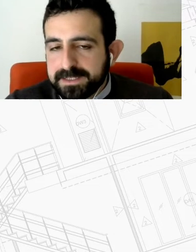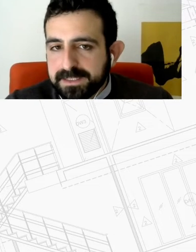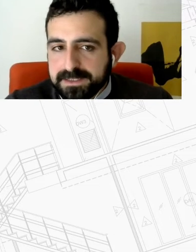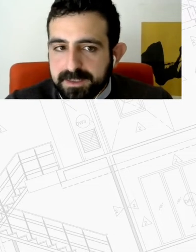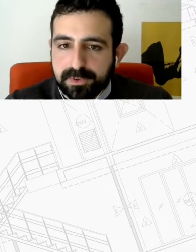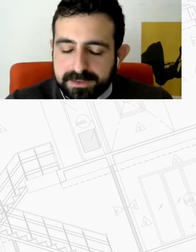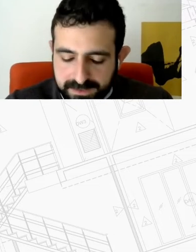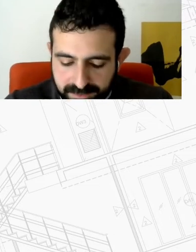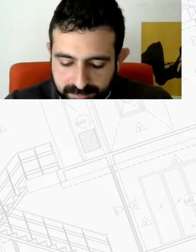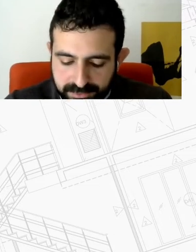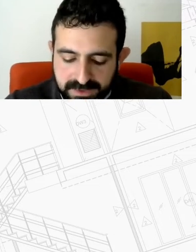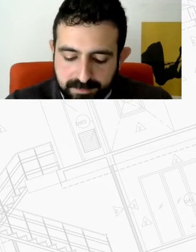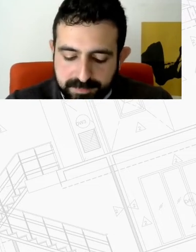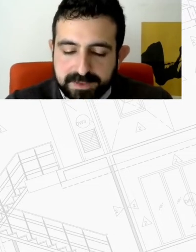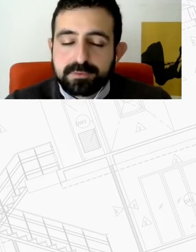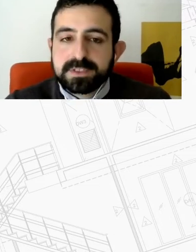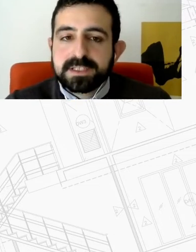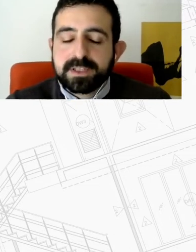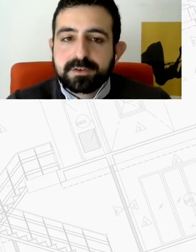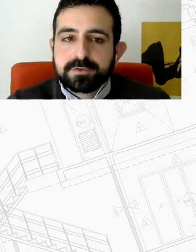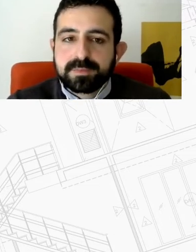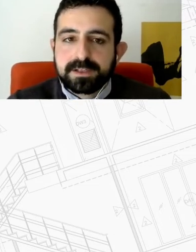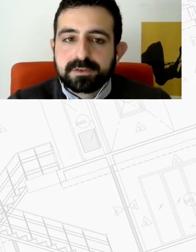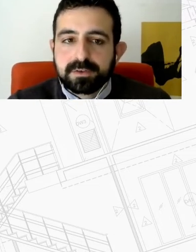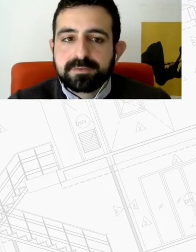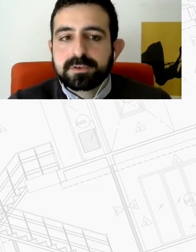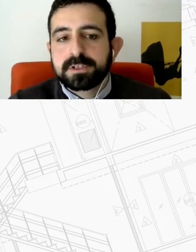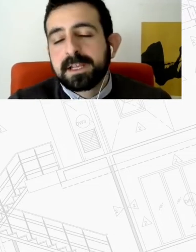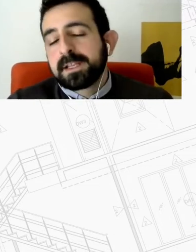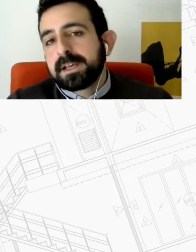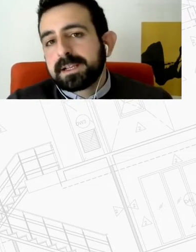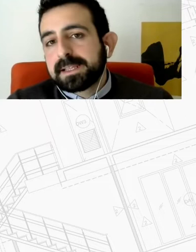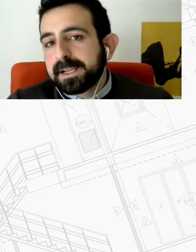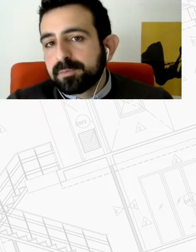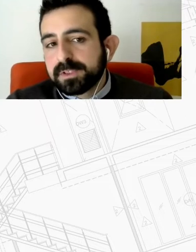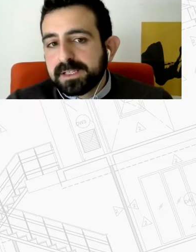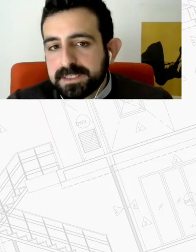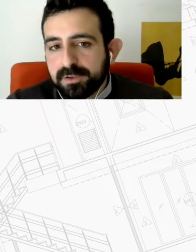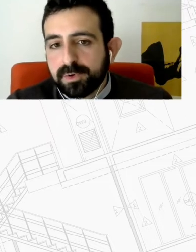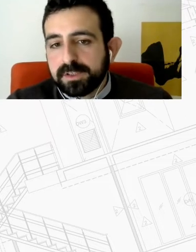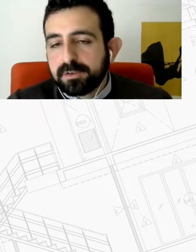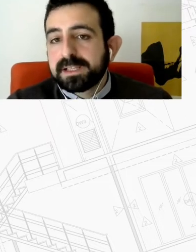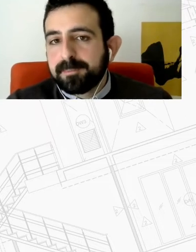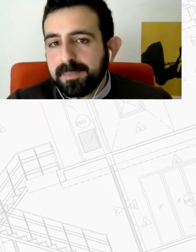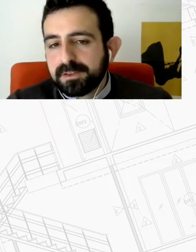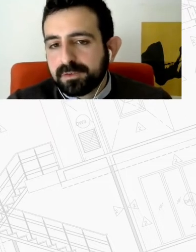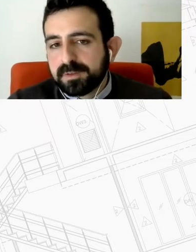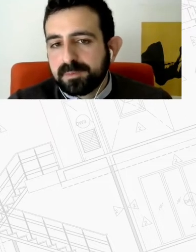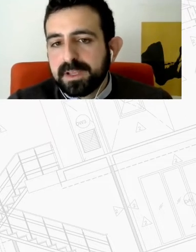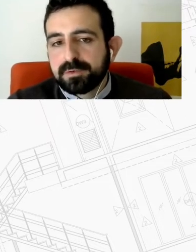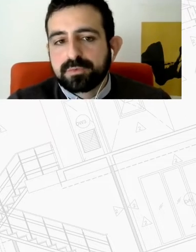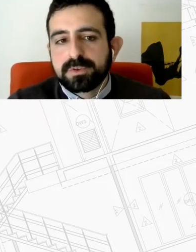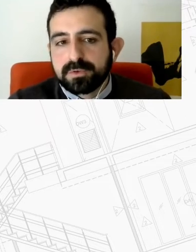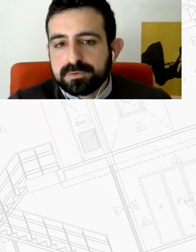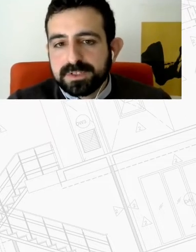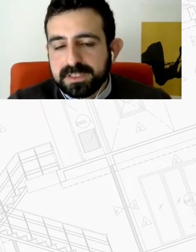είναι τελικά η στεγαστική πολιτική νομίζω ότι αν προσπαθήσουμε έτσι να περιορίσουμε λίγο το εύρος καταλήγουμε ότι είναι ένα σύνολο πολιτικών αλλά και μέτρων